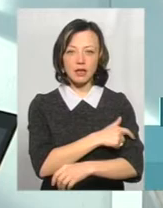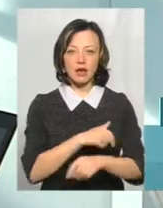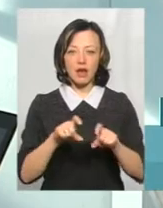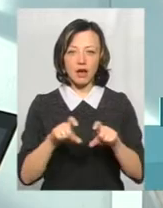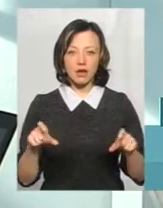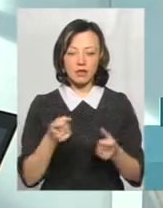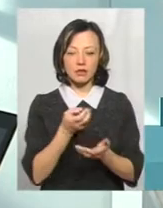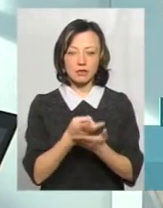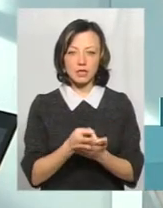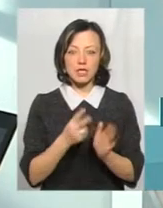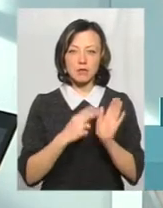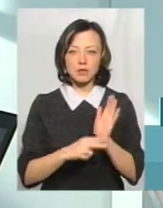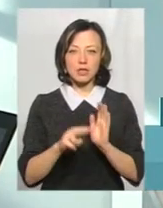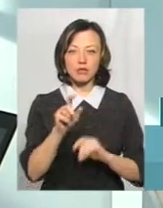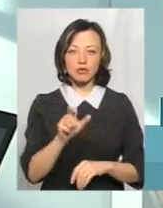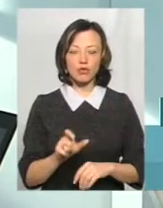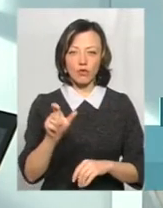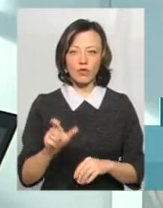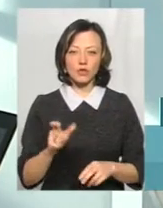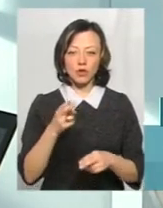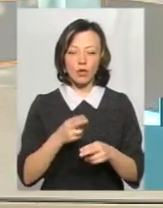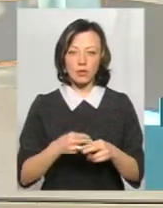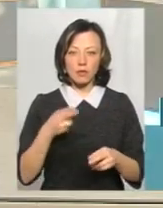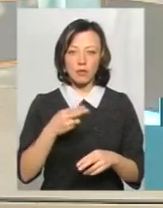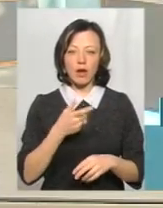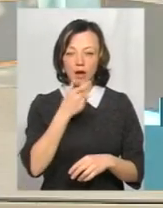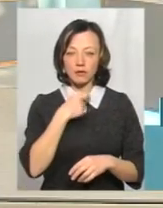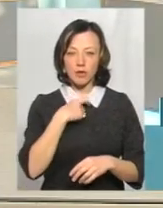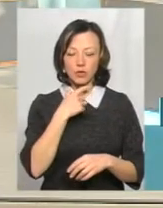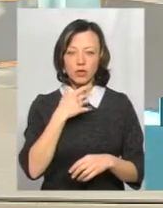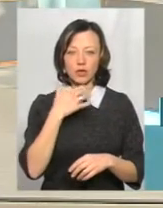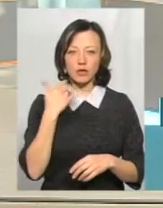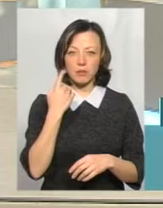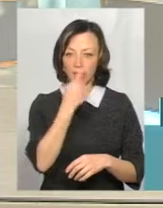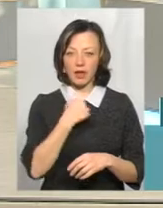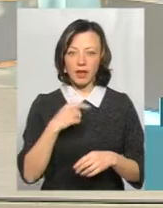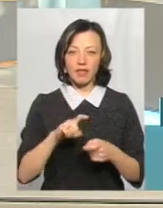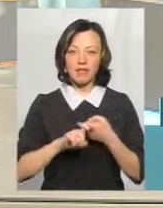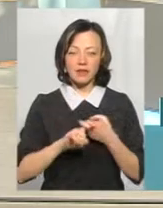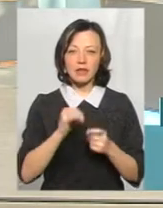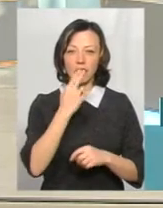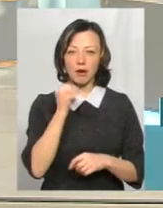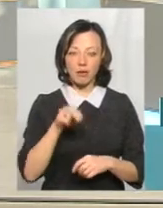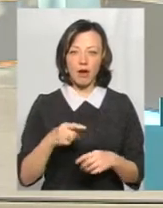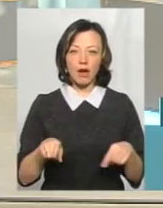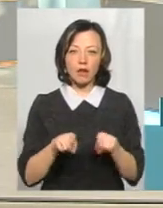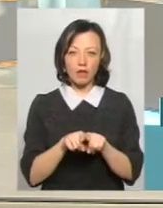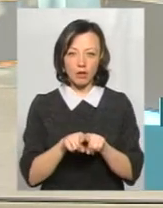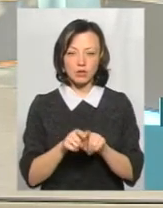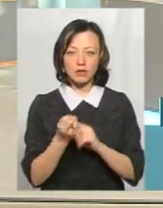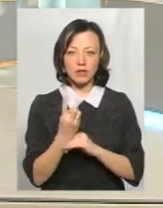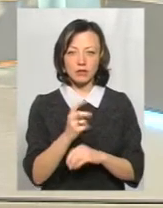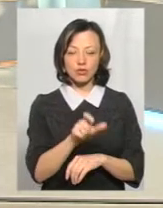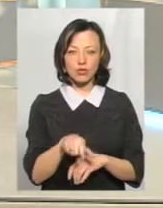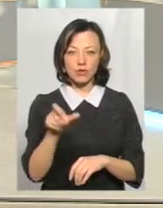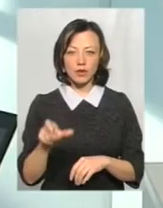знаходиться 70 чоловік з гостими респіраторними інфекціями та з грипом. А також 12